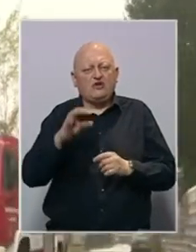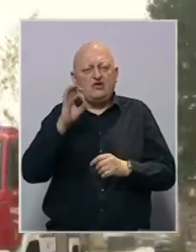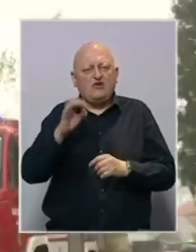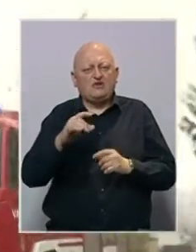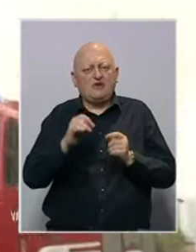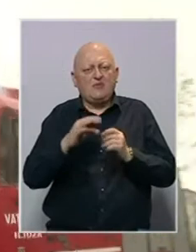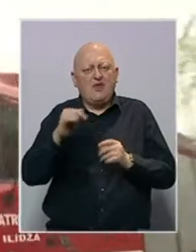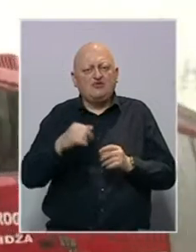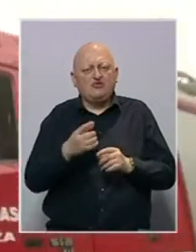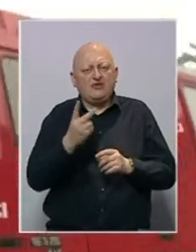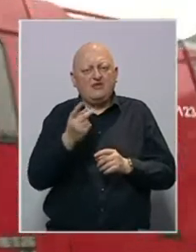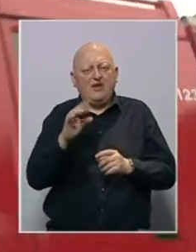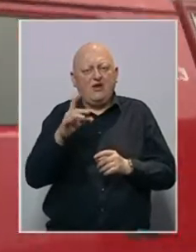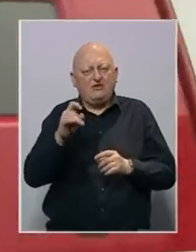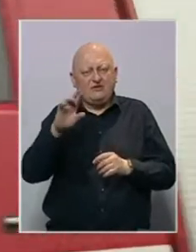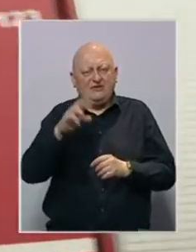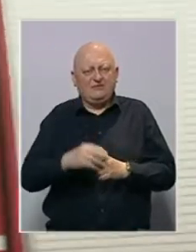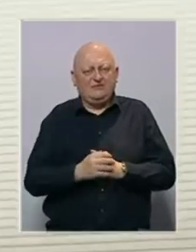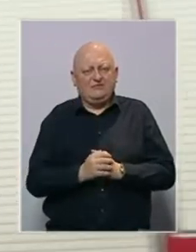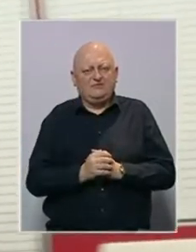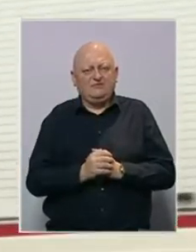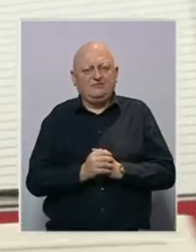Otez, Osijek, Blažuj i Vreoce.